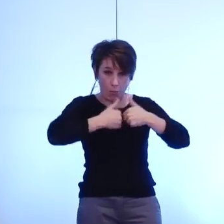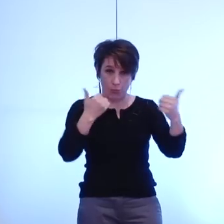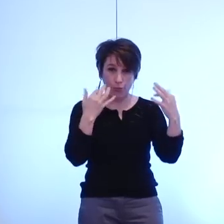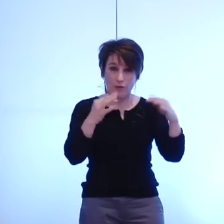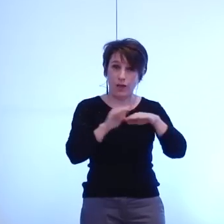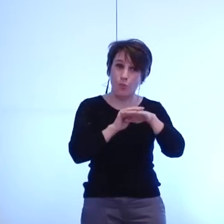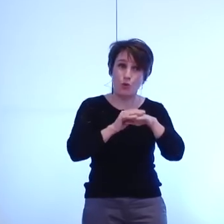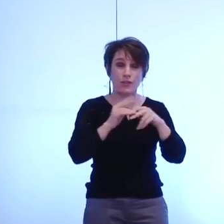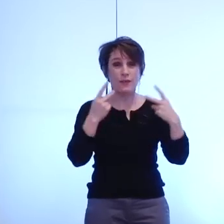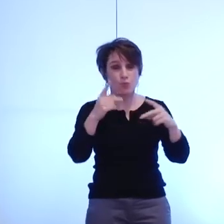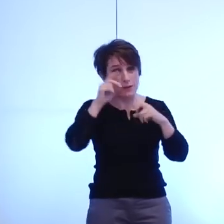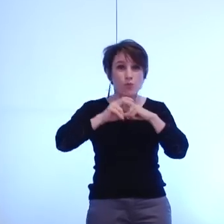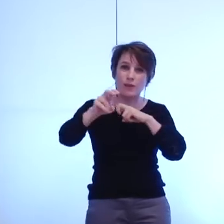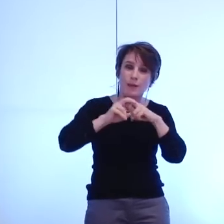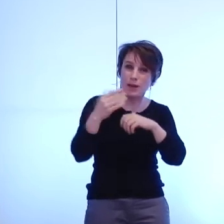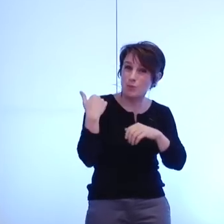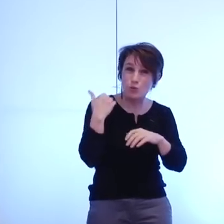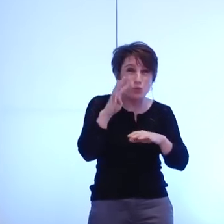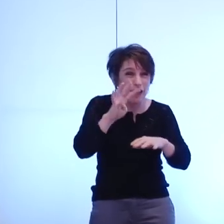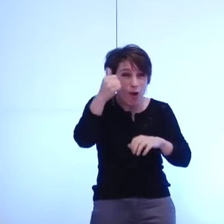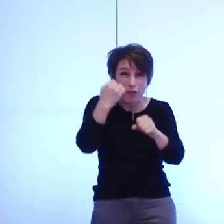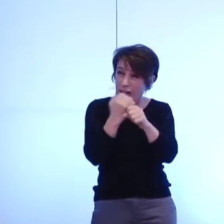déplacement depuis 41 ans ensemble